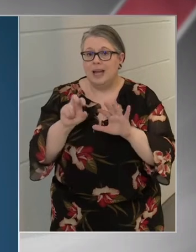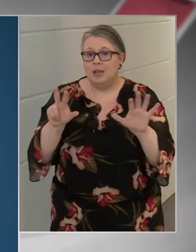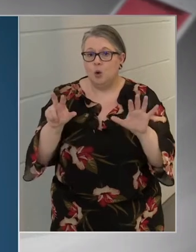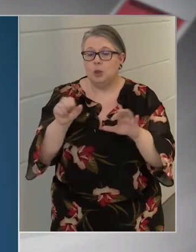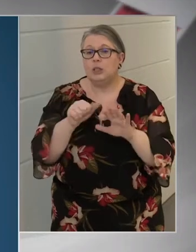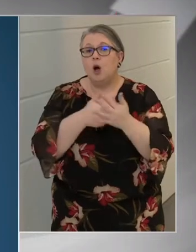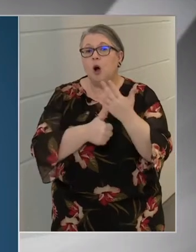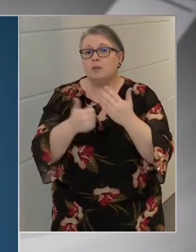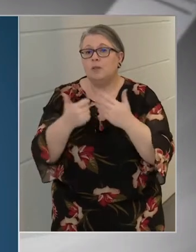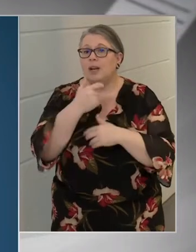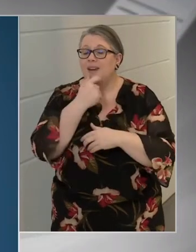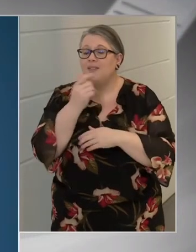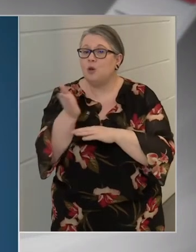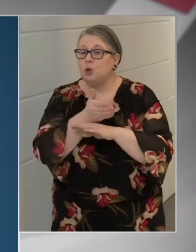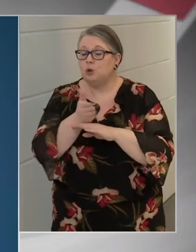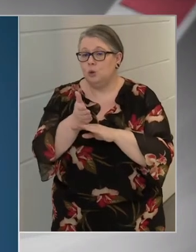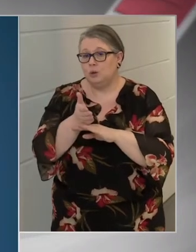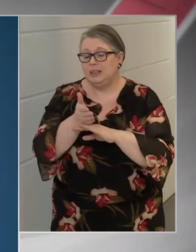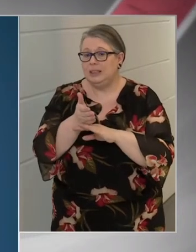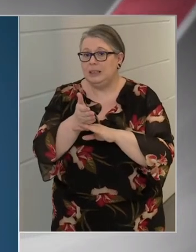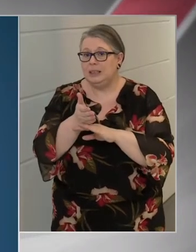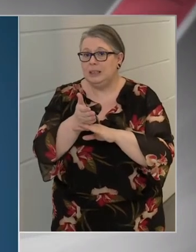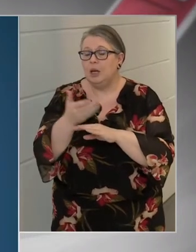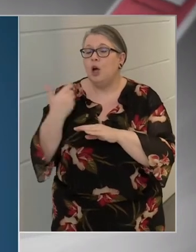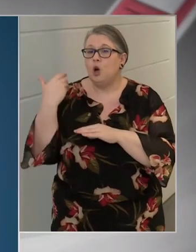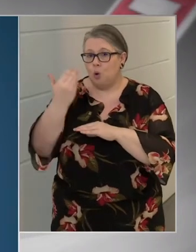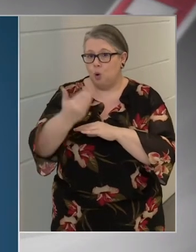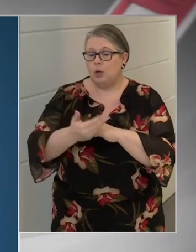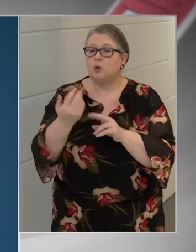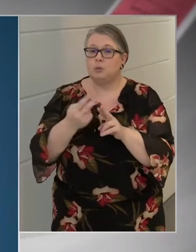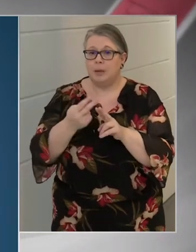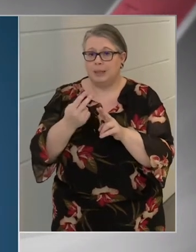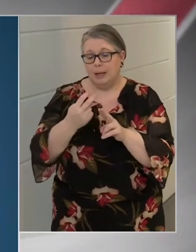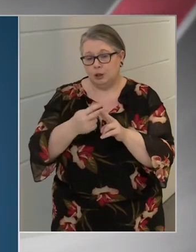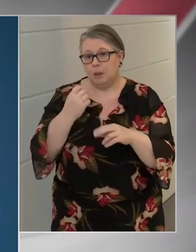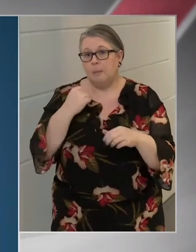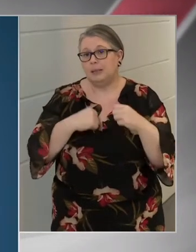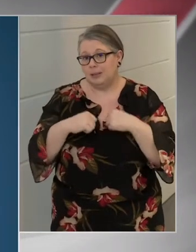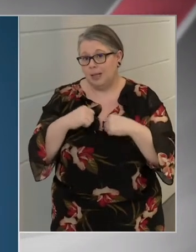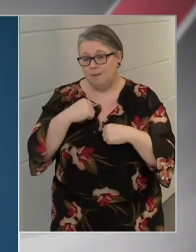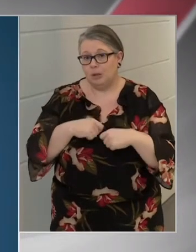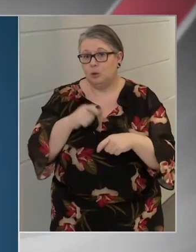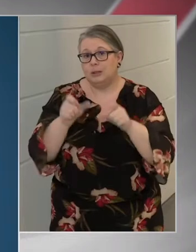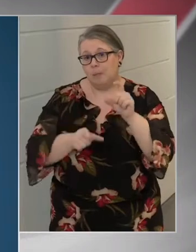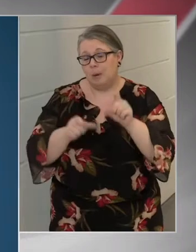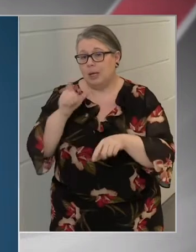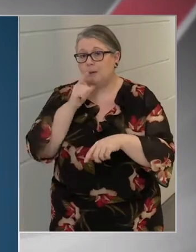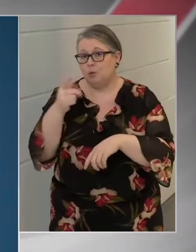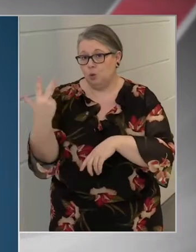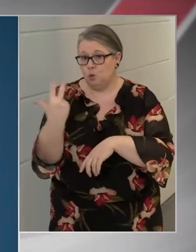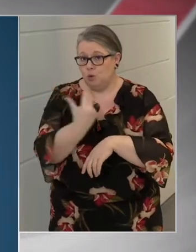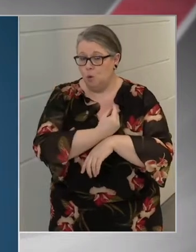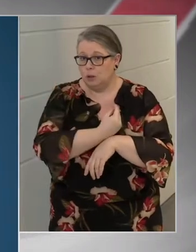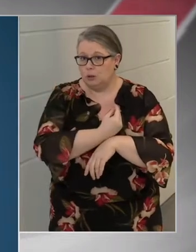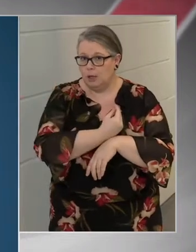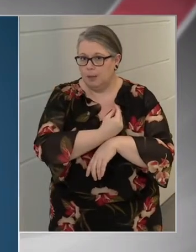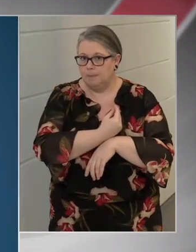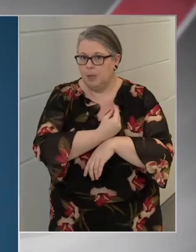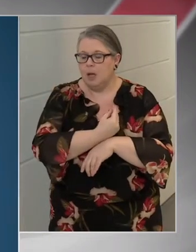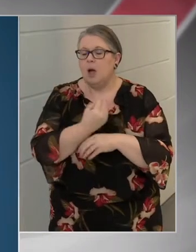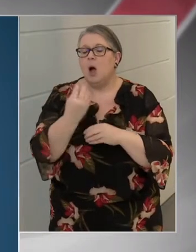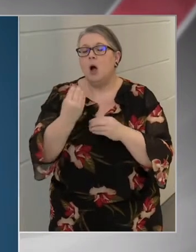és 60 év közötti krónikus betegeket fogjuk oltani. Ezt azért